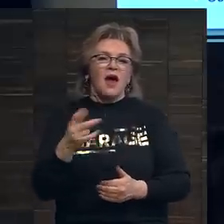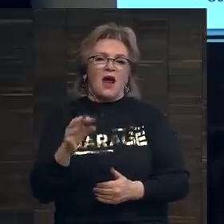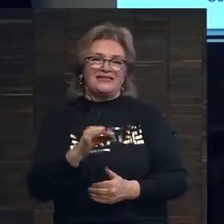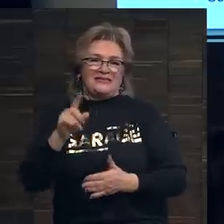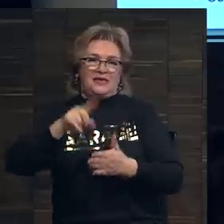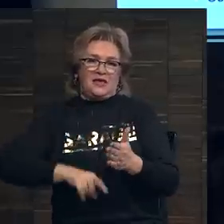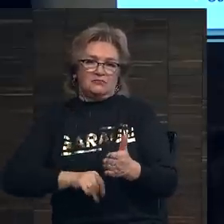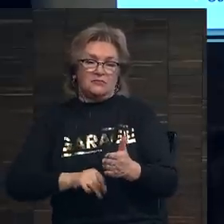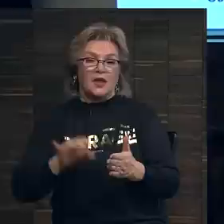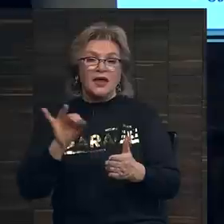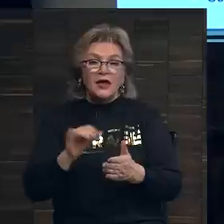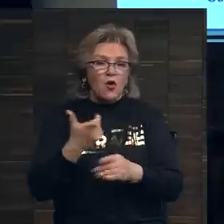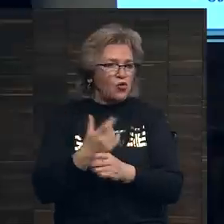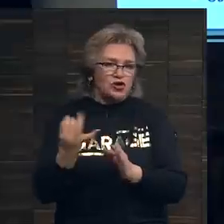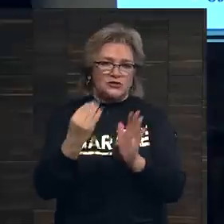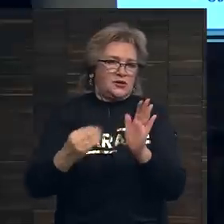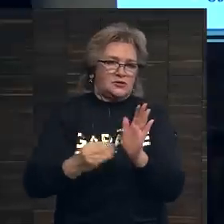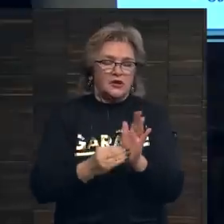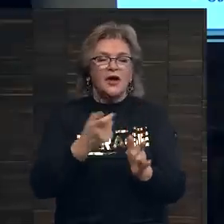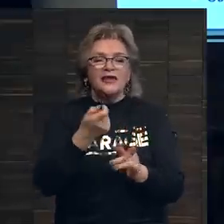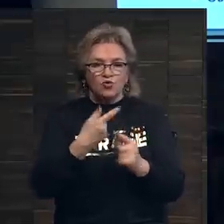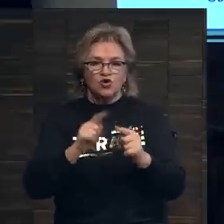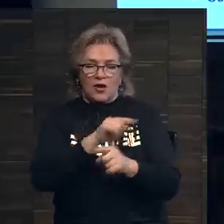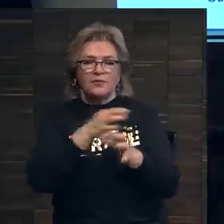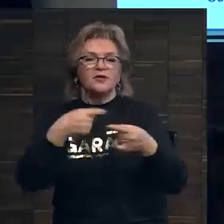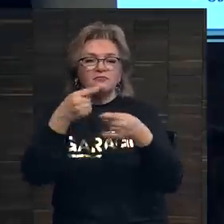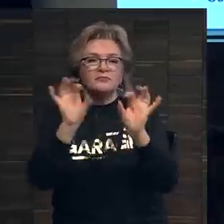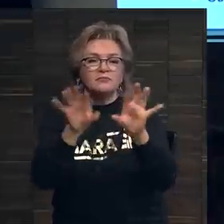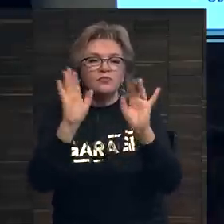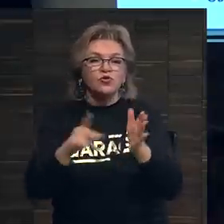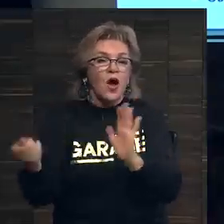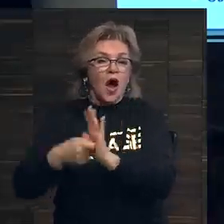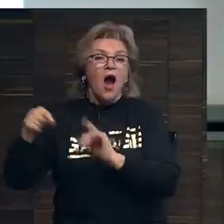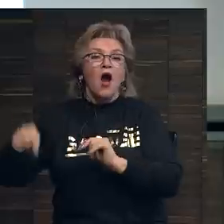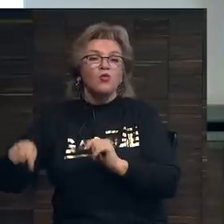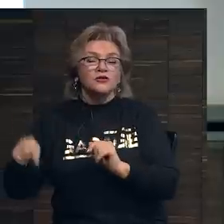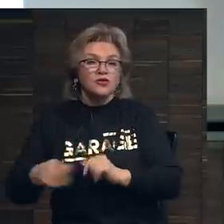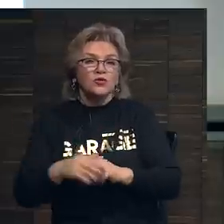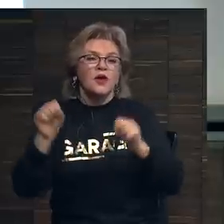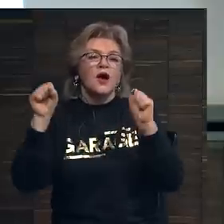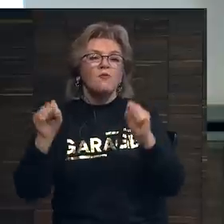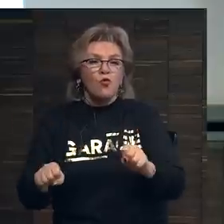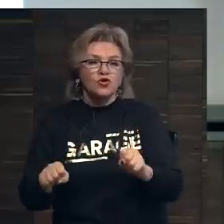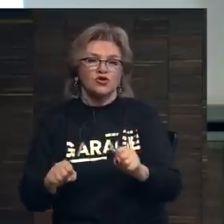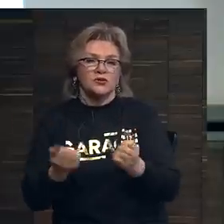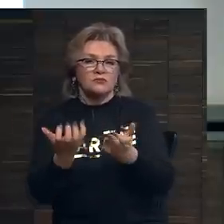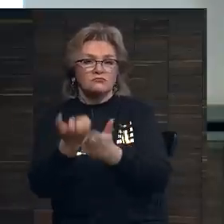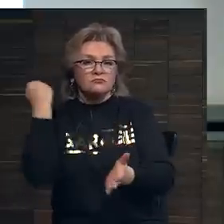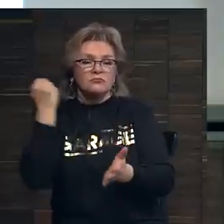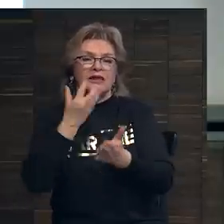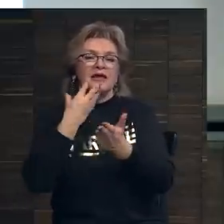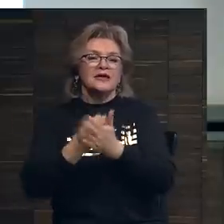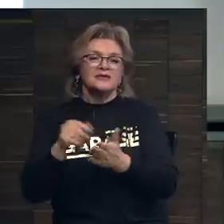пункт. И про это мы сейчас немножко поговорим. Аукцион может заполучить